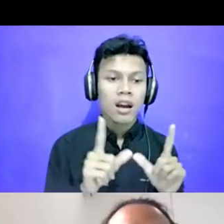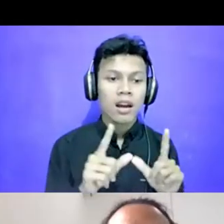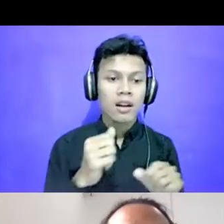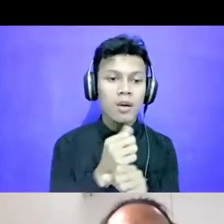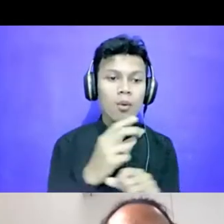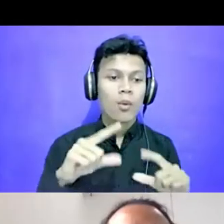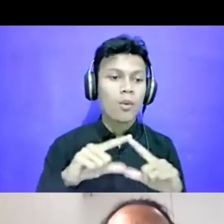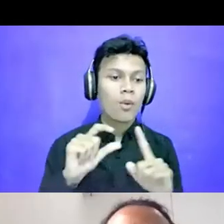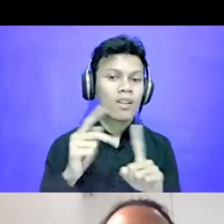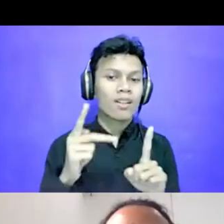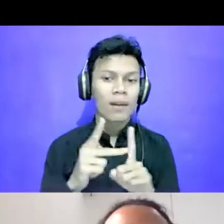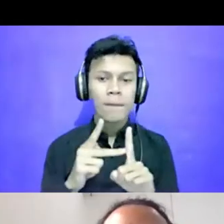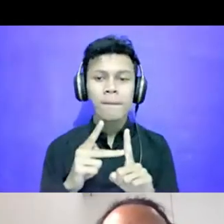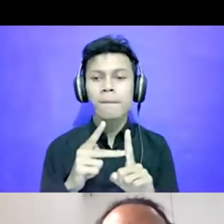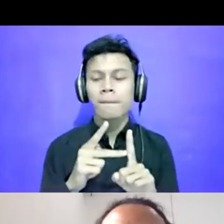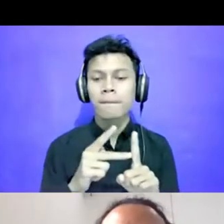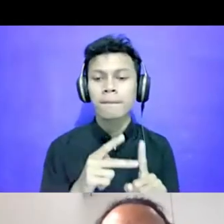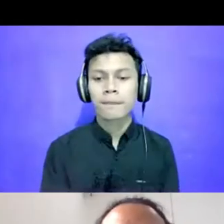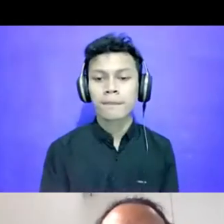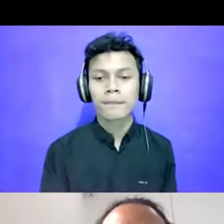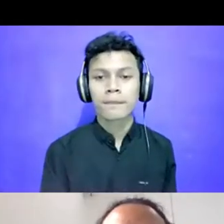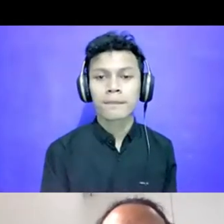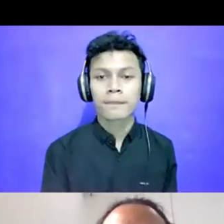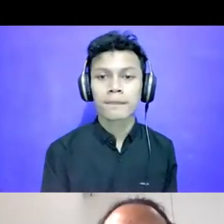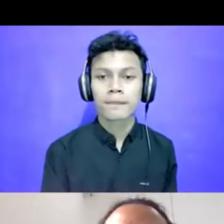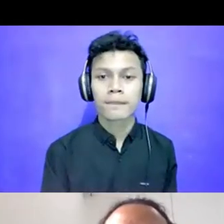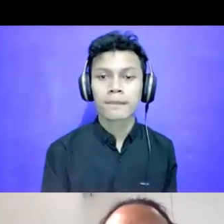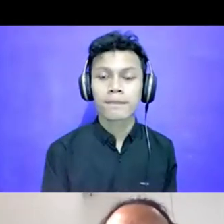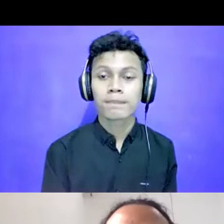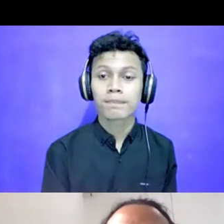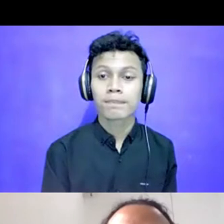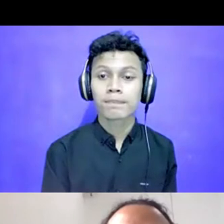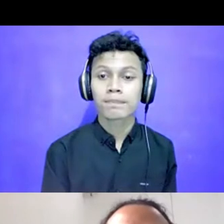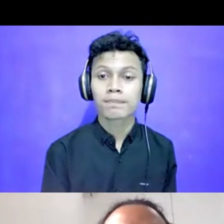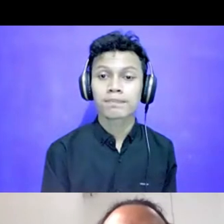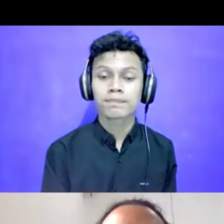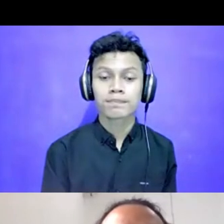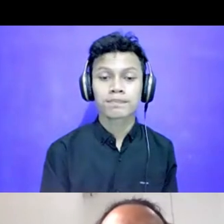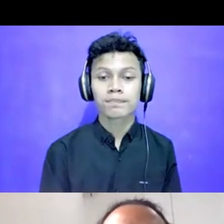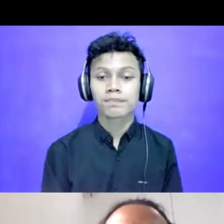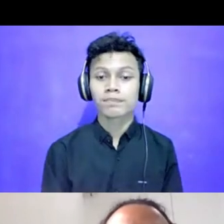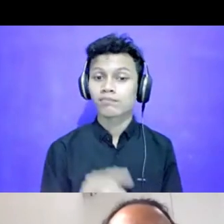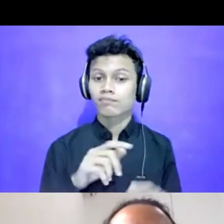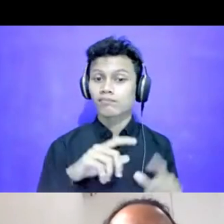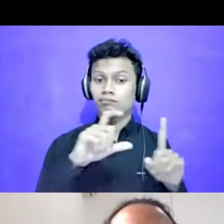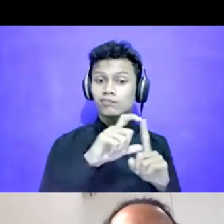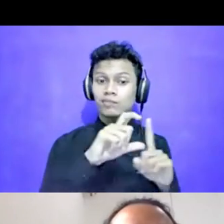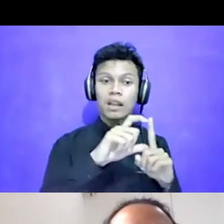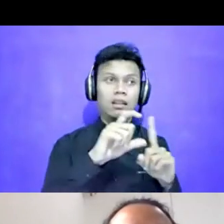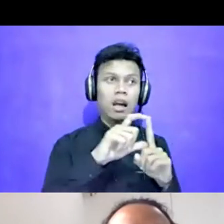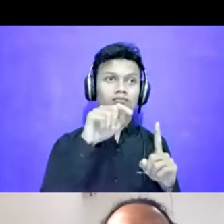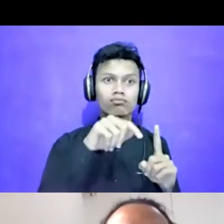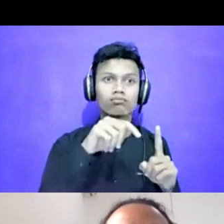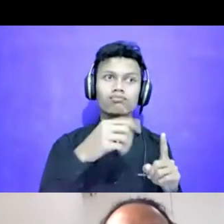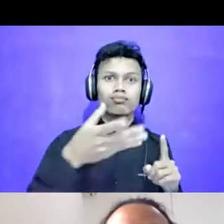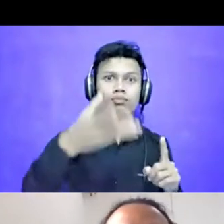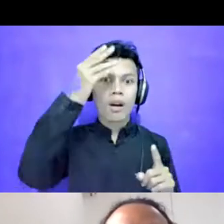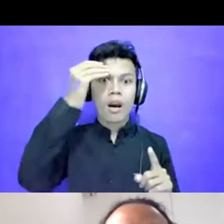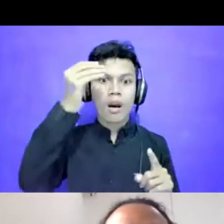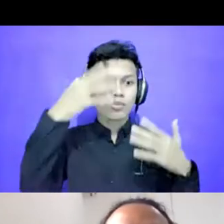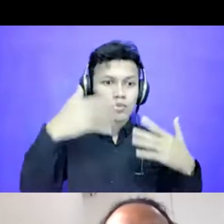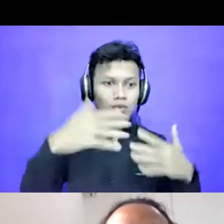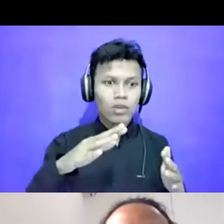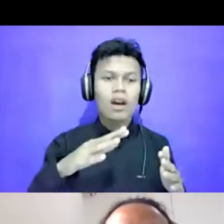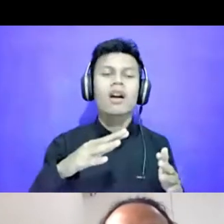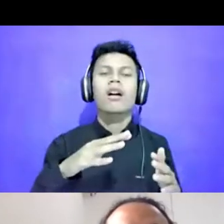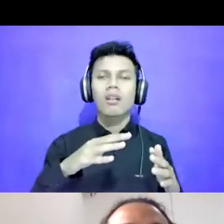Spreadsheet Juga Bisa Dilakukan Nah Ketika Datanya Sudah Diolah Sudah Kita Paham Kemudian Kita